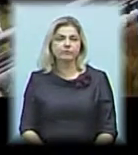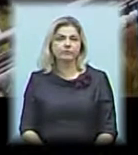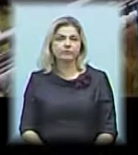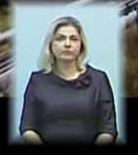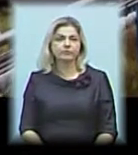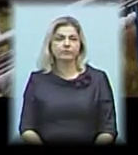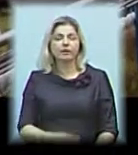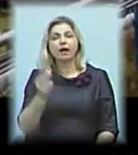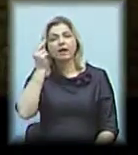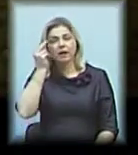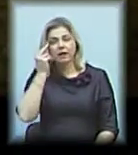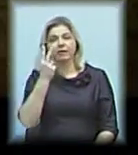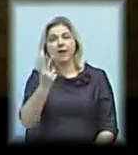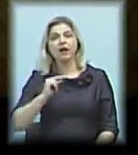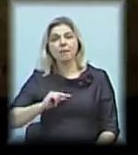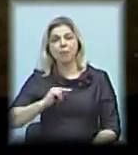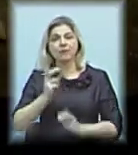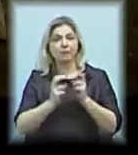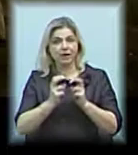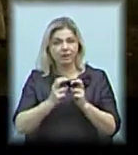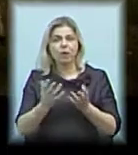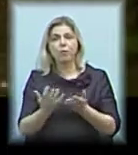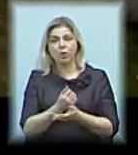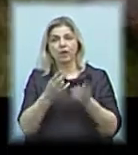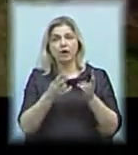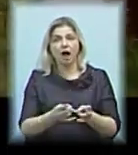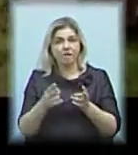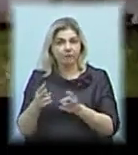За легендою, два співробітника підприємства отримали травми.